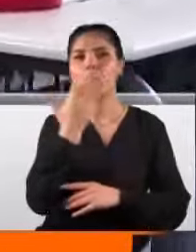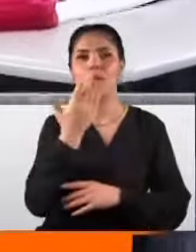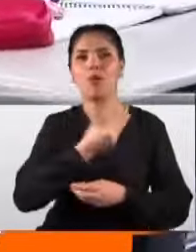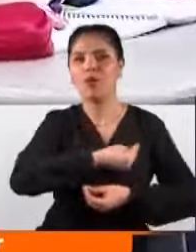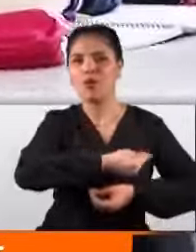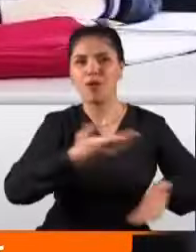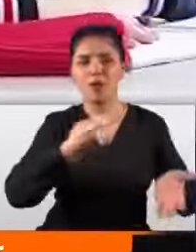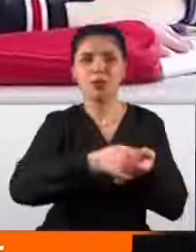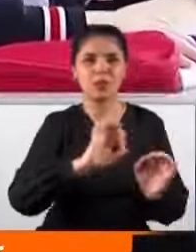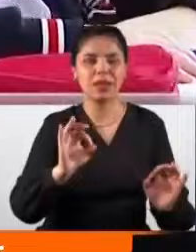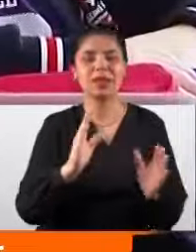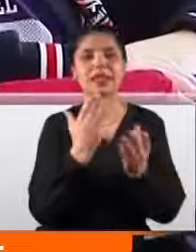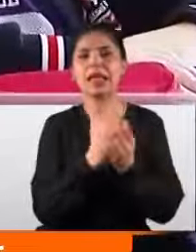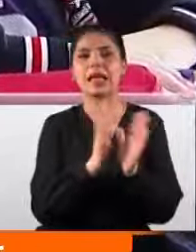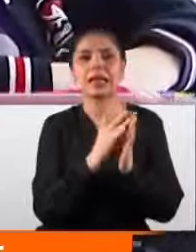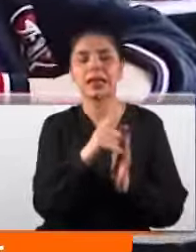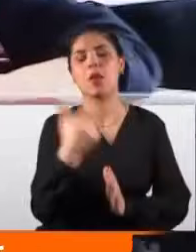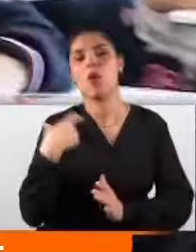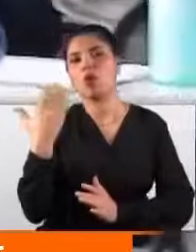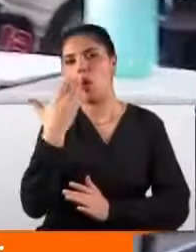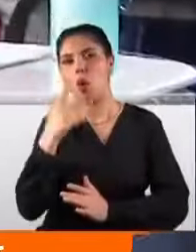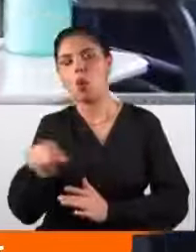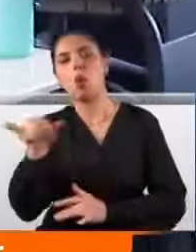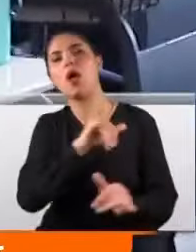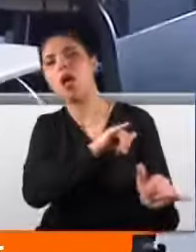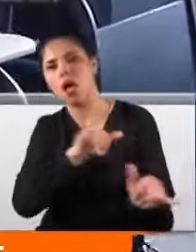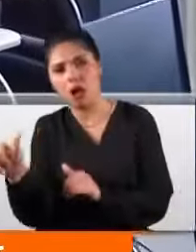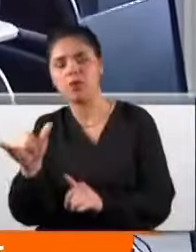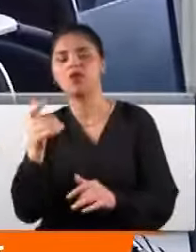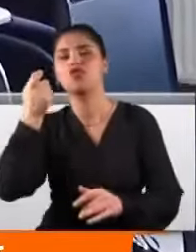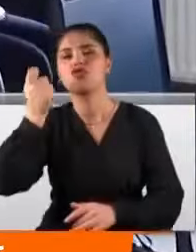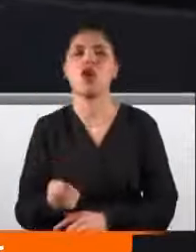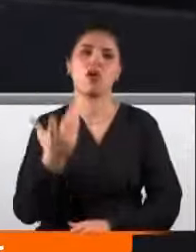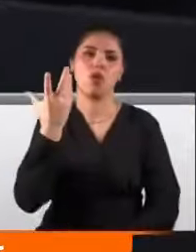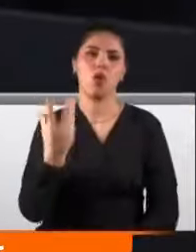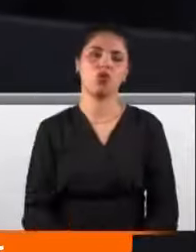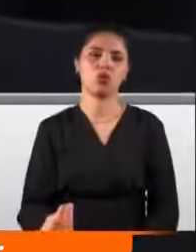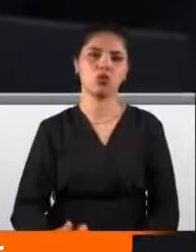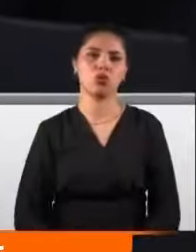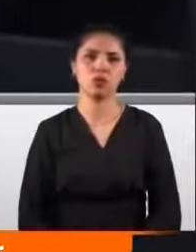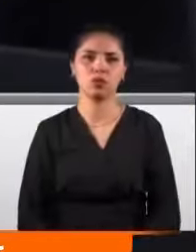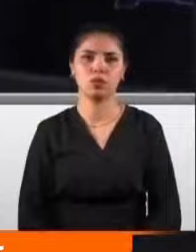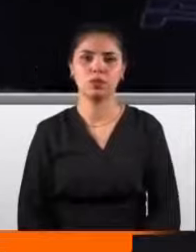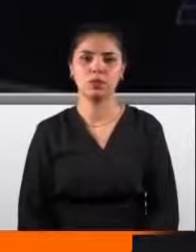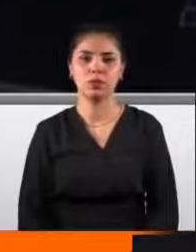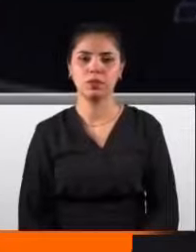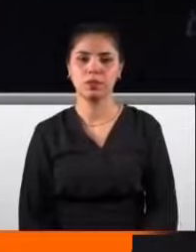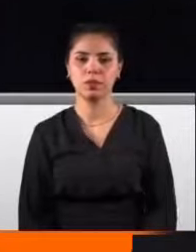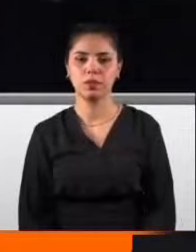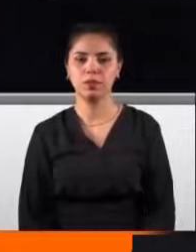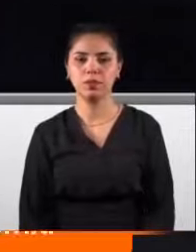dağıttığı ücretsiz ders kitaplarının özel okullarda da okutulmasını zorunlu hale getirdi. Zaten okula para veriyoruz bir de